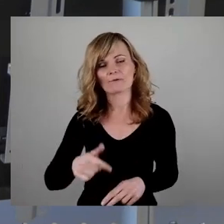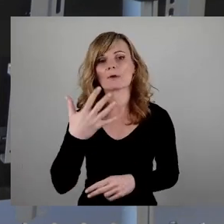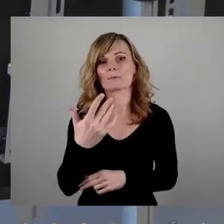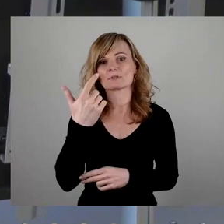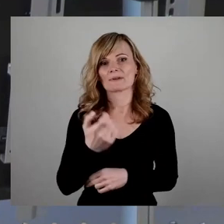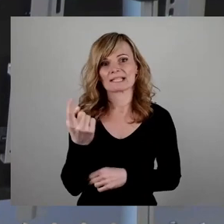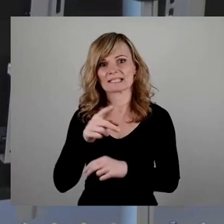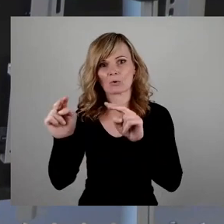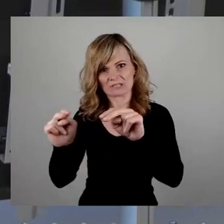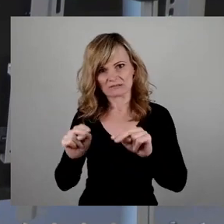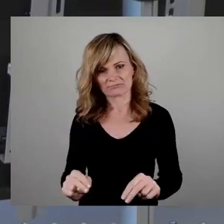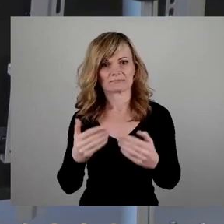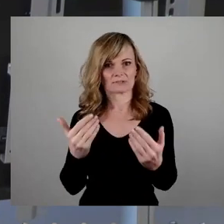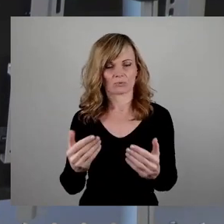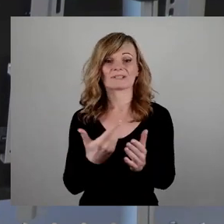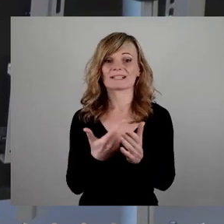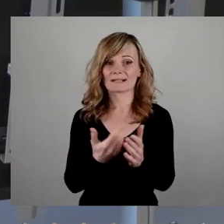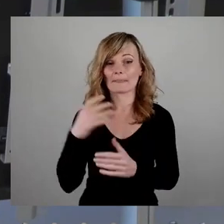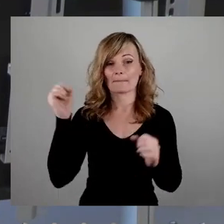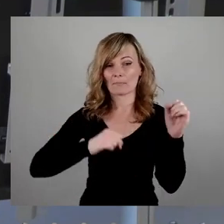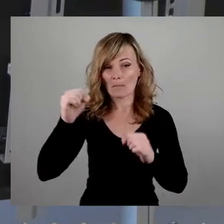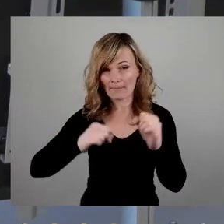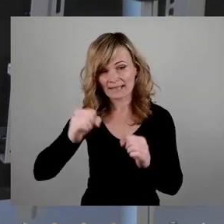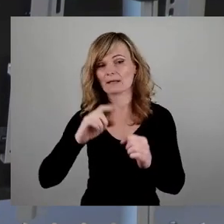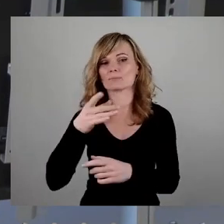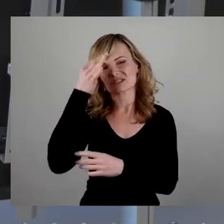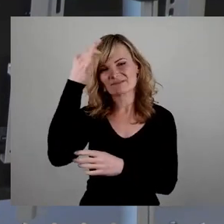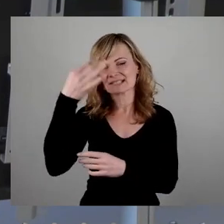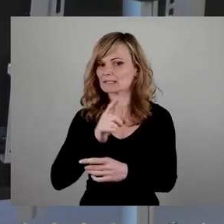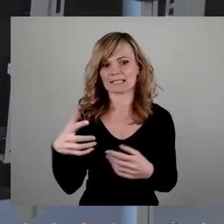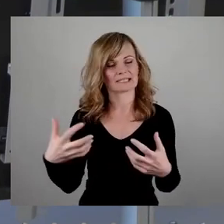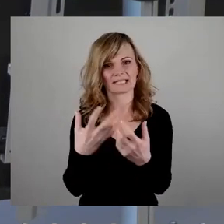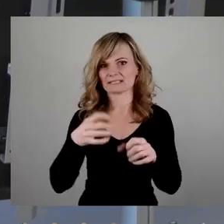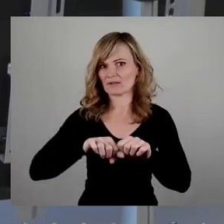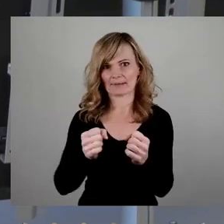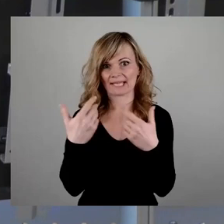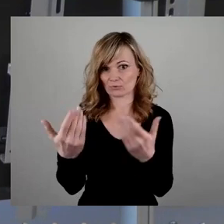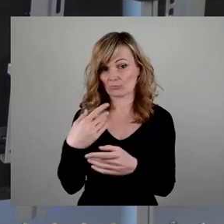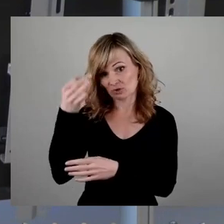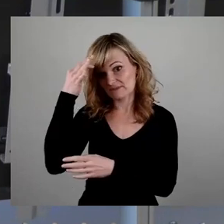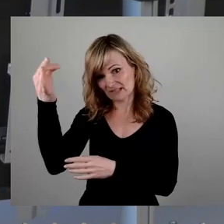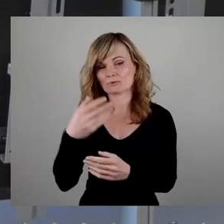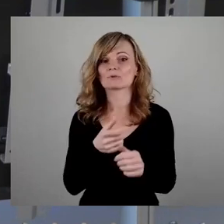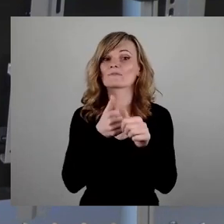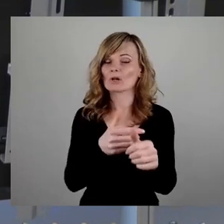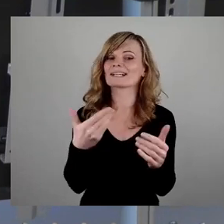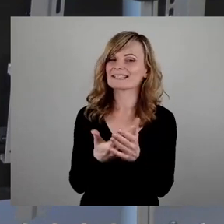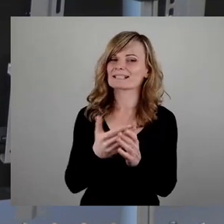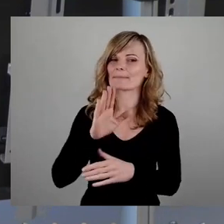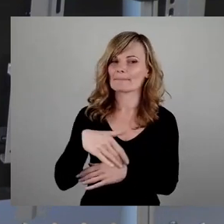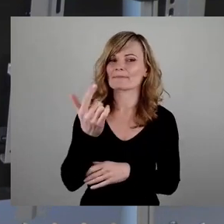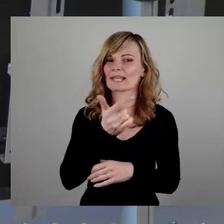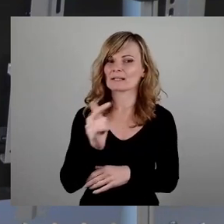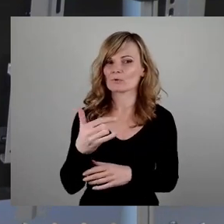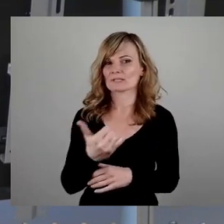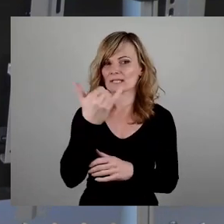.000. Damit gilt das Bombardement, und das muss man wissen, nicht als Kriegsverbrechen und als Folge dessen darf man die ab der 2000er Jahre